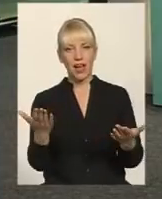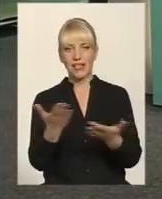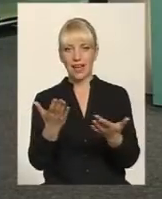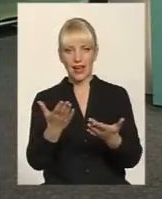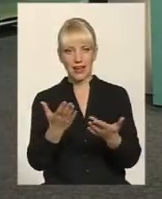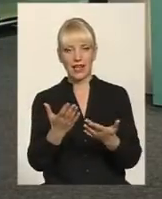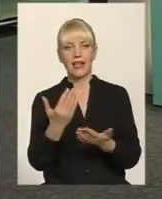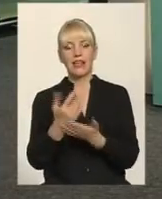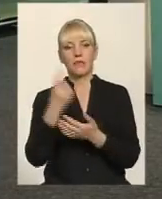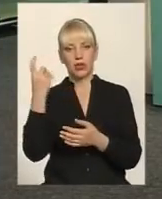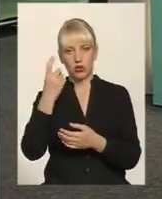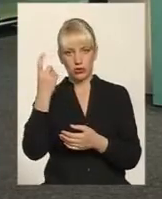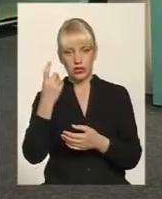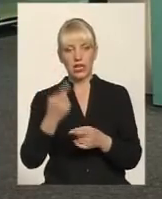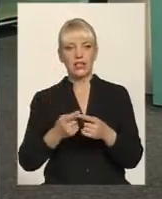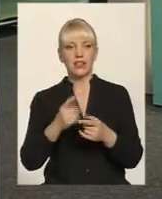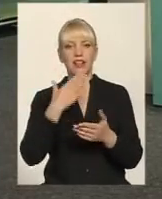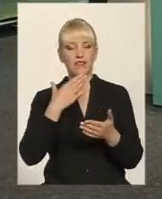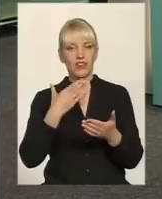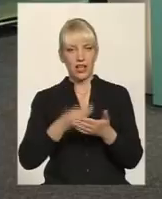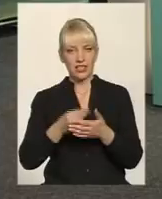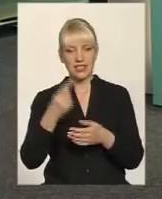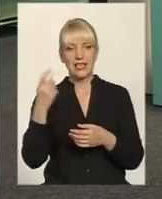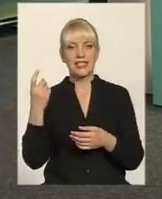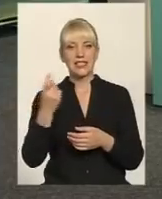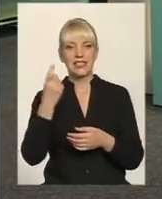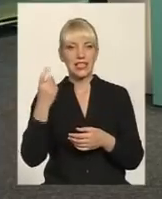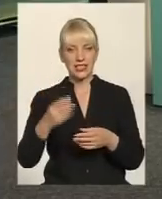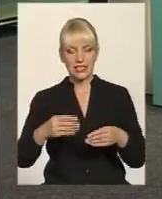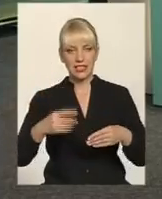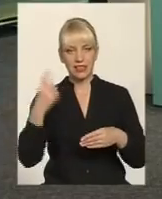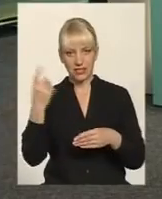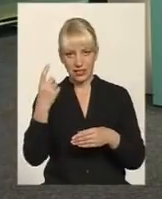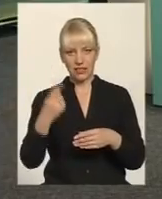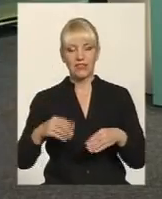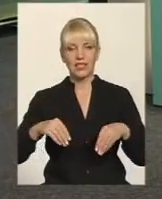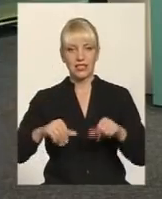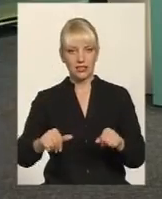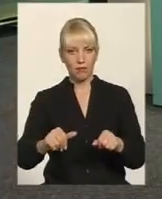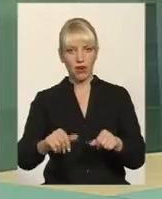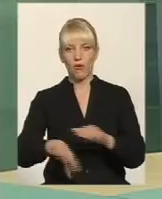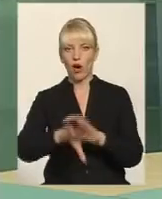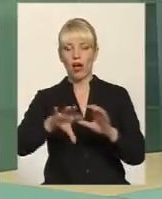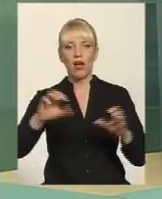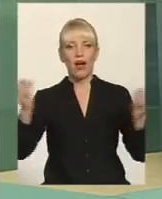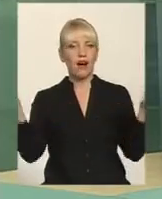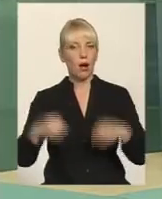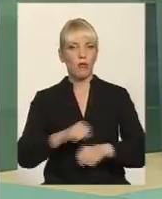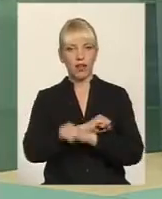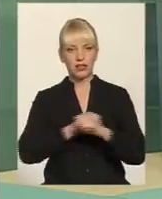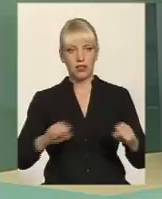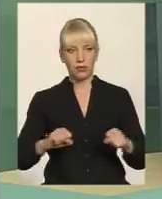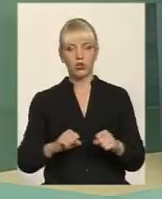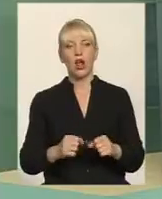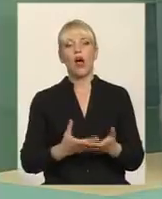людей, на власній землі грабувати. Це просто вищий пілотаж цинізму. Друге, оплата має здійснюватися частково